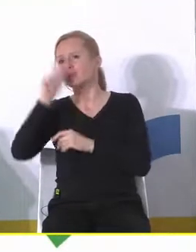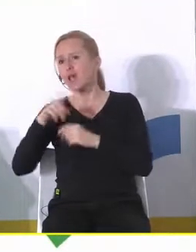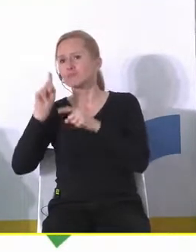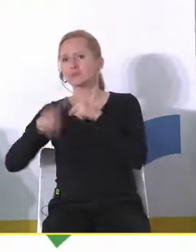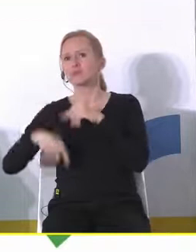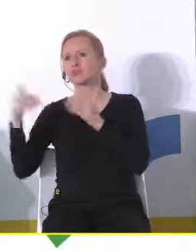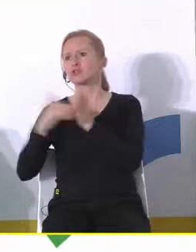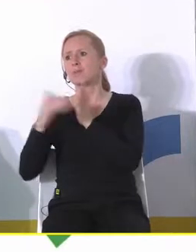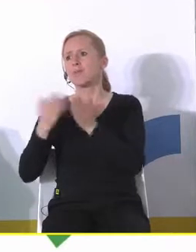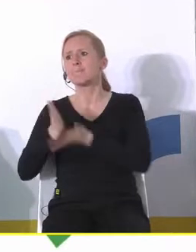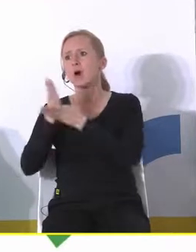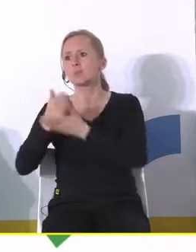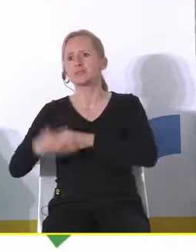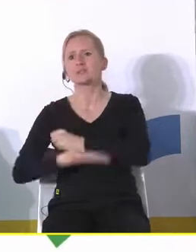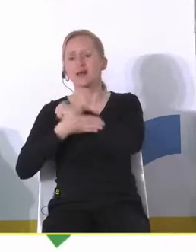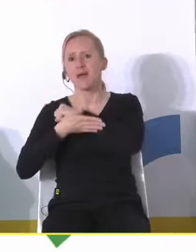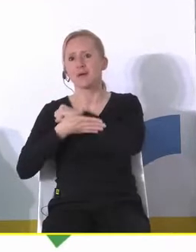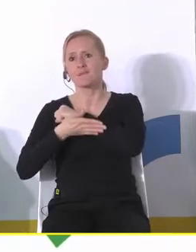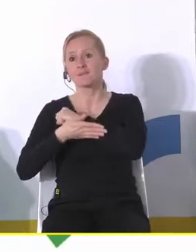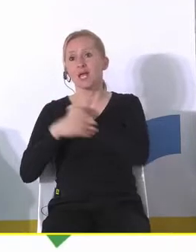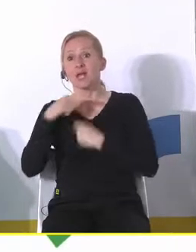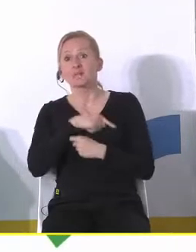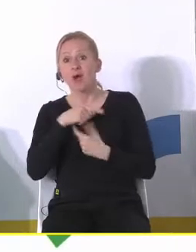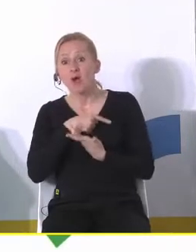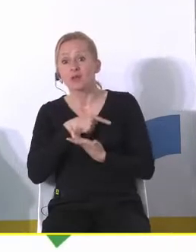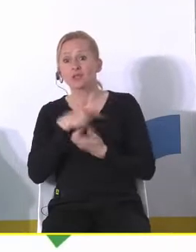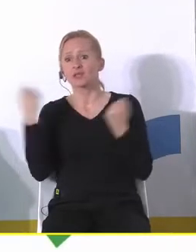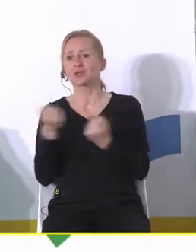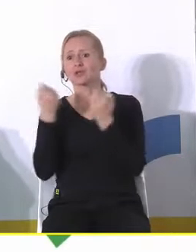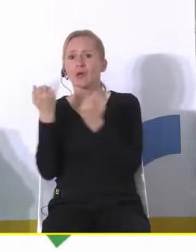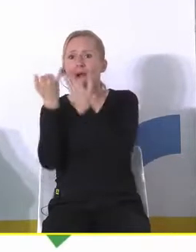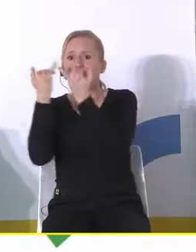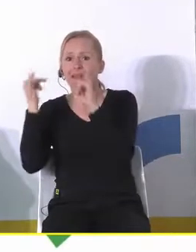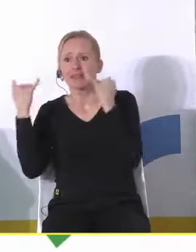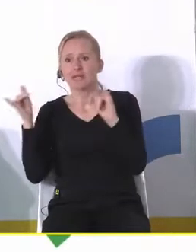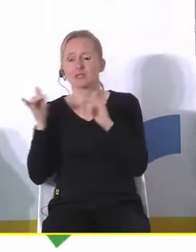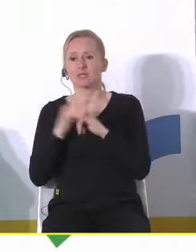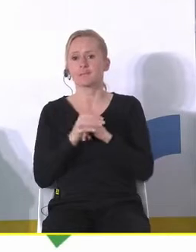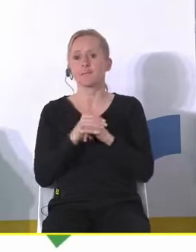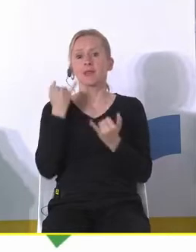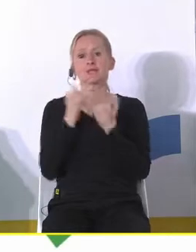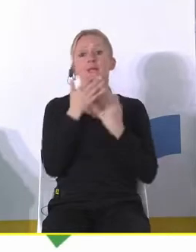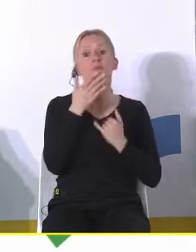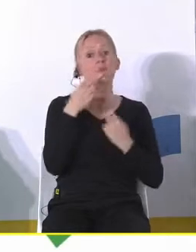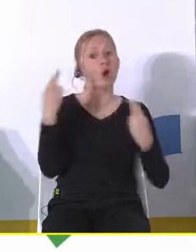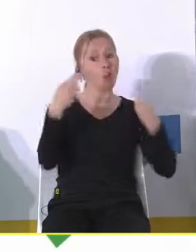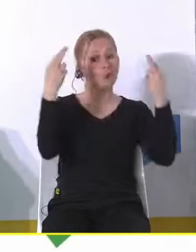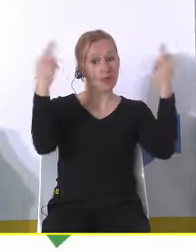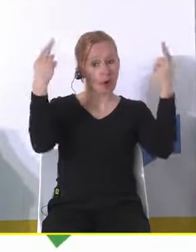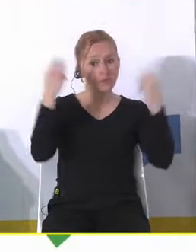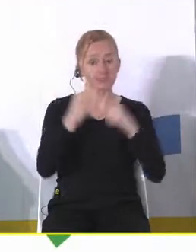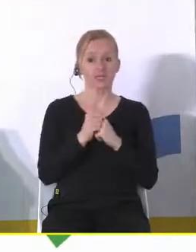potrzebują pomocy wspieramy i psychologicznie działa to właśnie w taki sposób jeżeli będziemy mówili o promocji